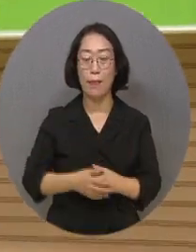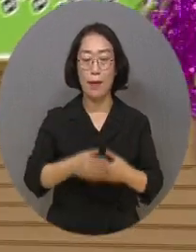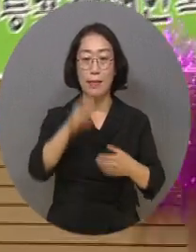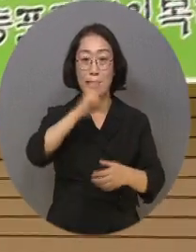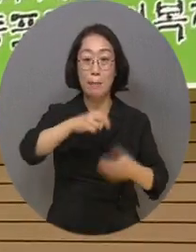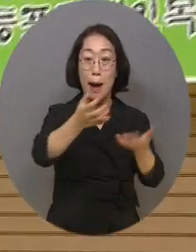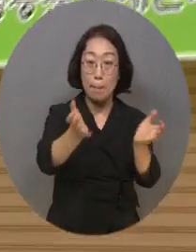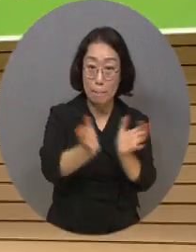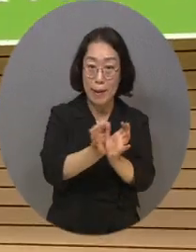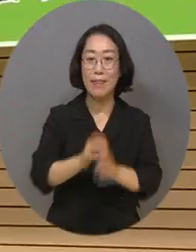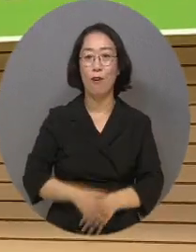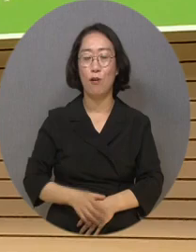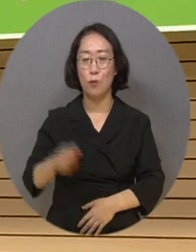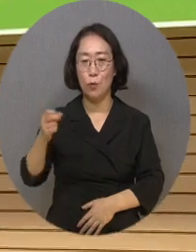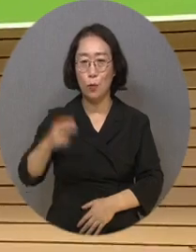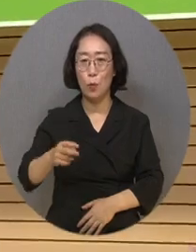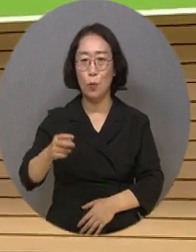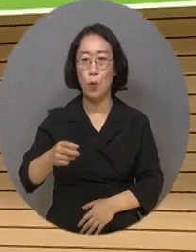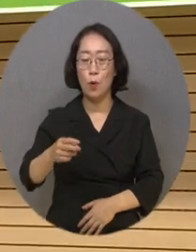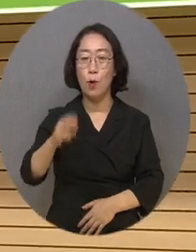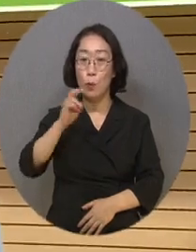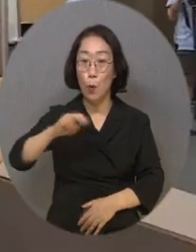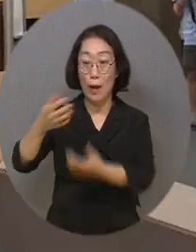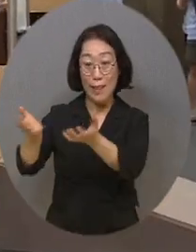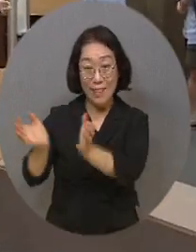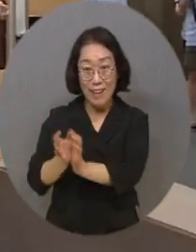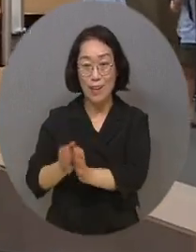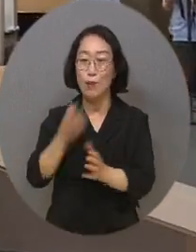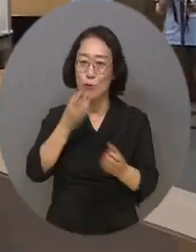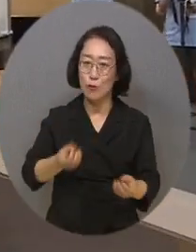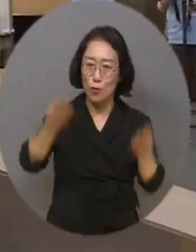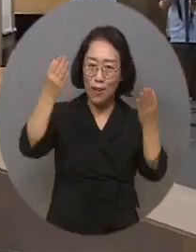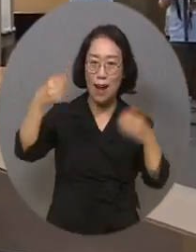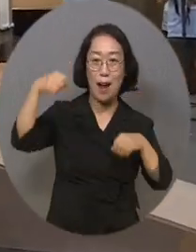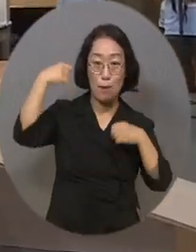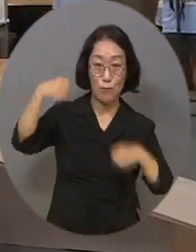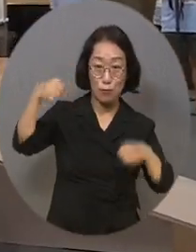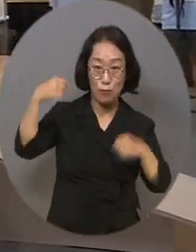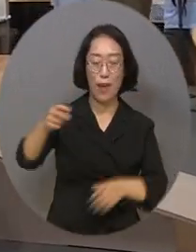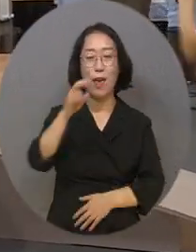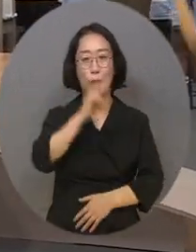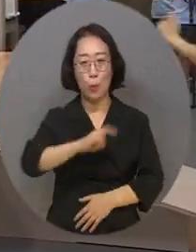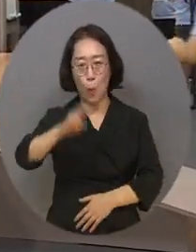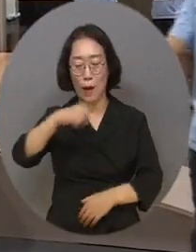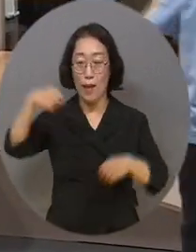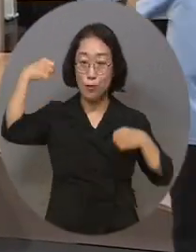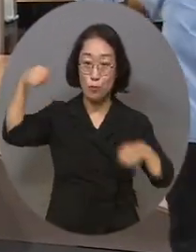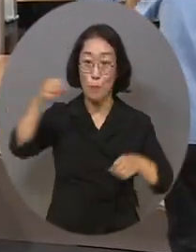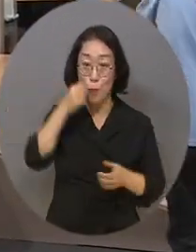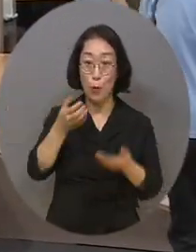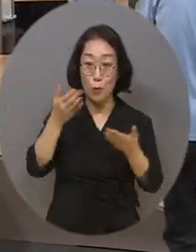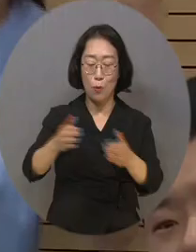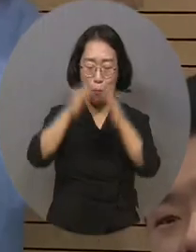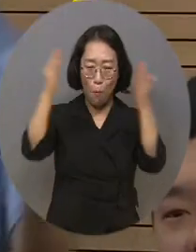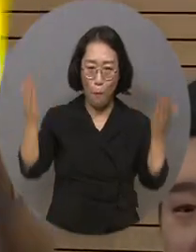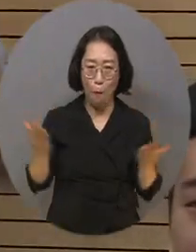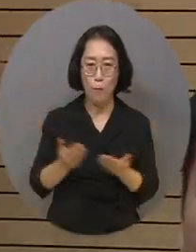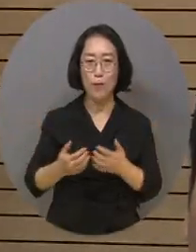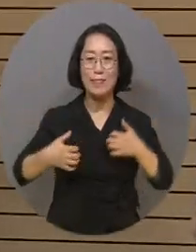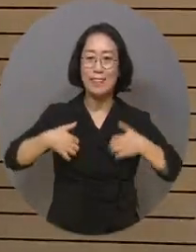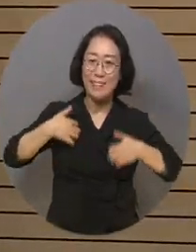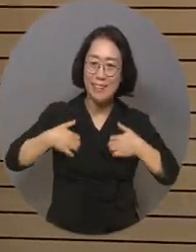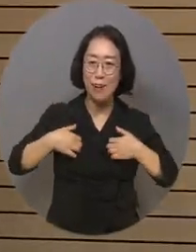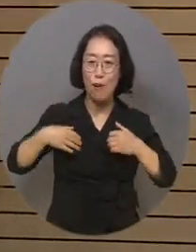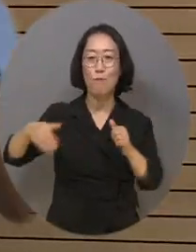발달장애인자립생활센터 뉴딜 합창단에서 준비한 축하공연은 신나는 노래와 춤으로 너도나도 몸을 들썩이게